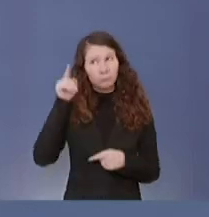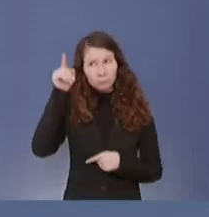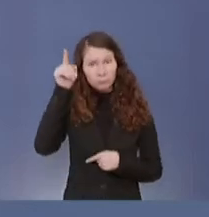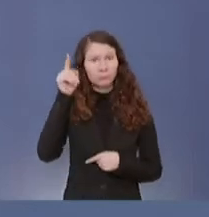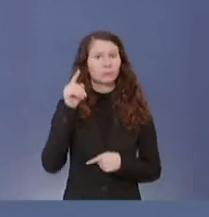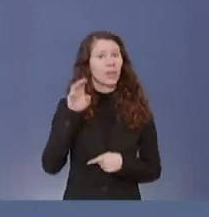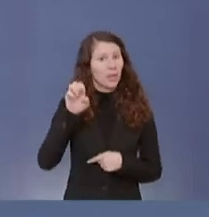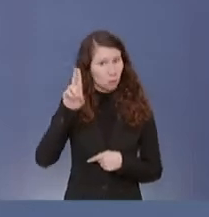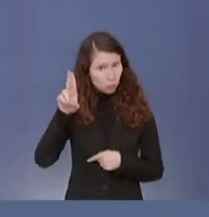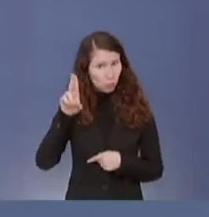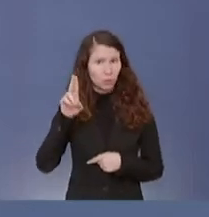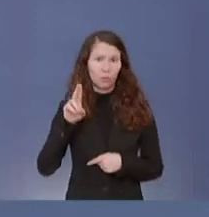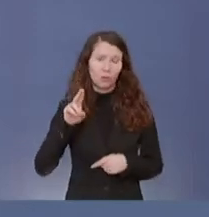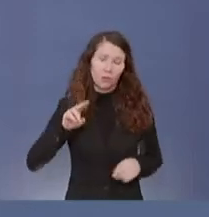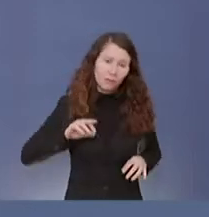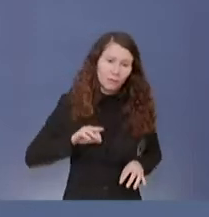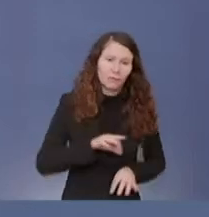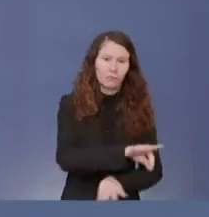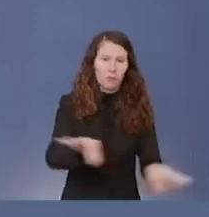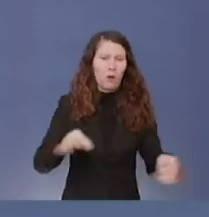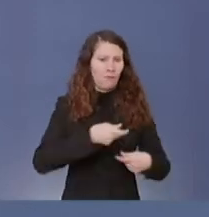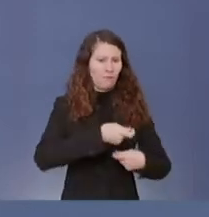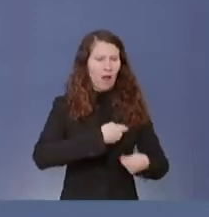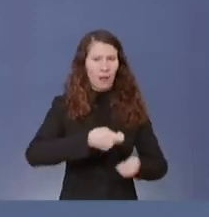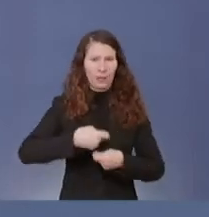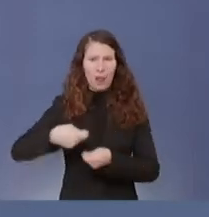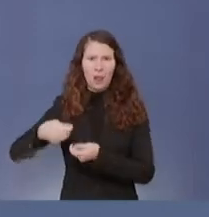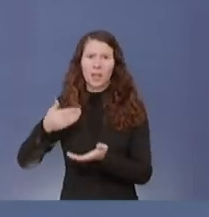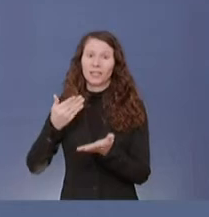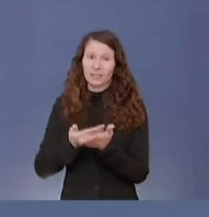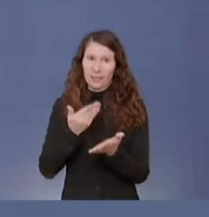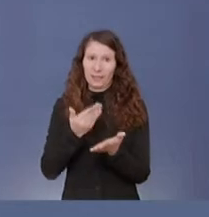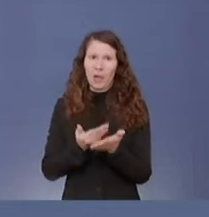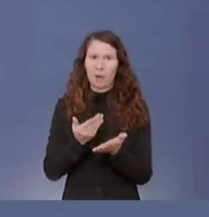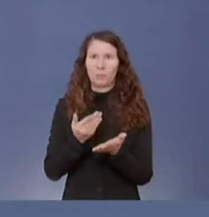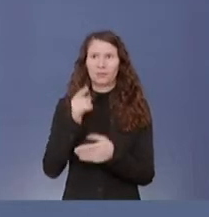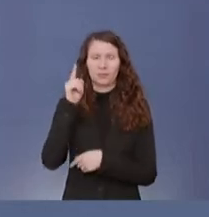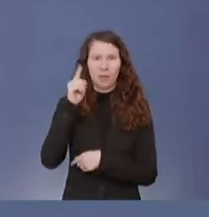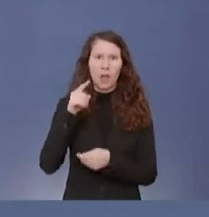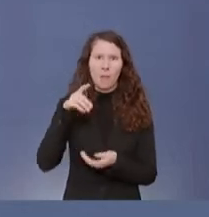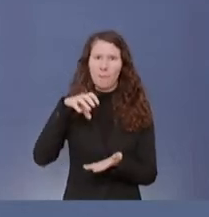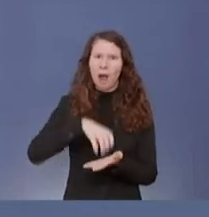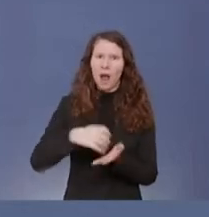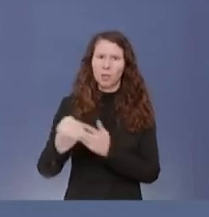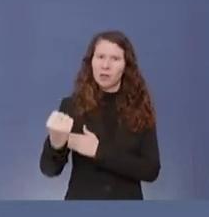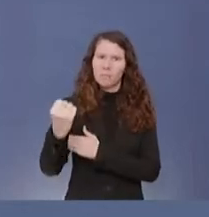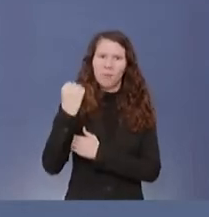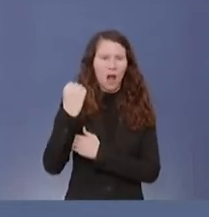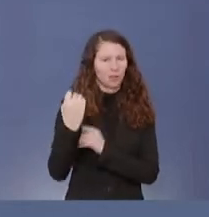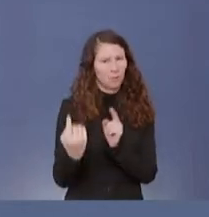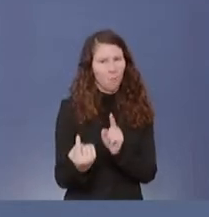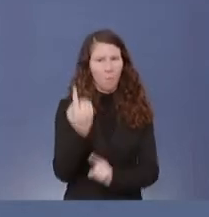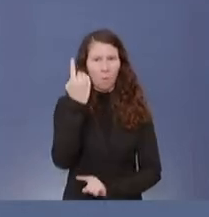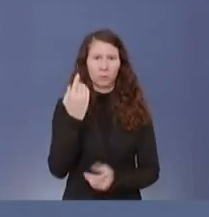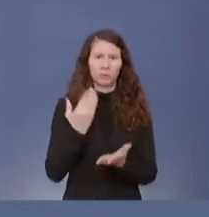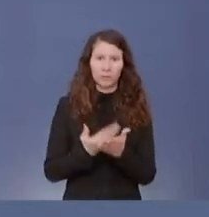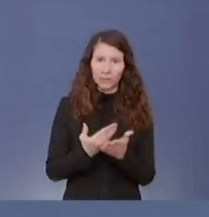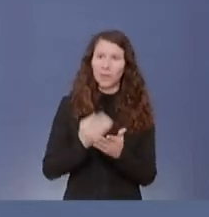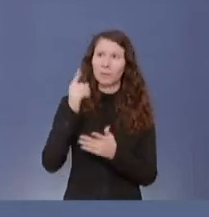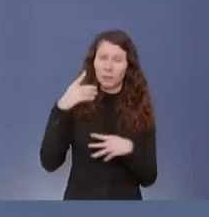27 hat sie natürlich eine Marktmacht entwickelt, die dafür sorgt, dass Europa